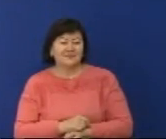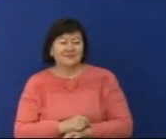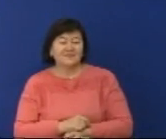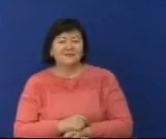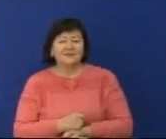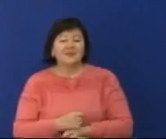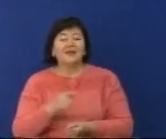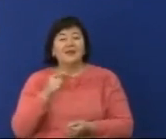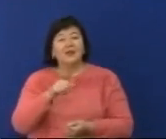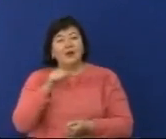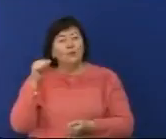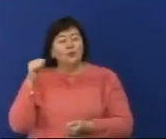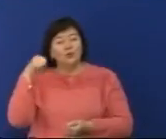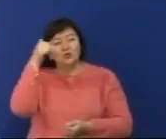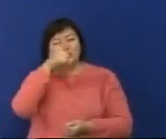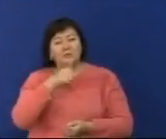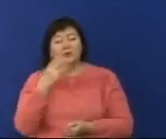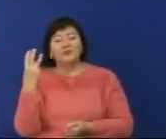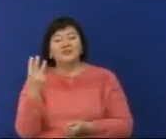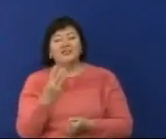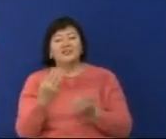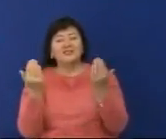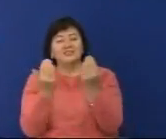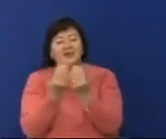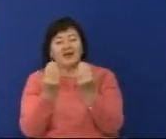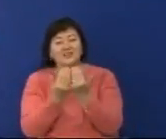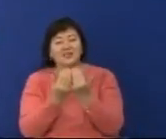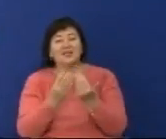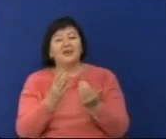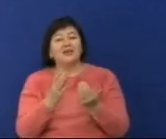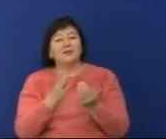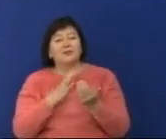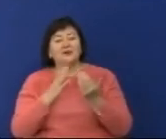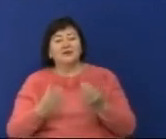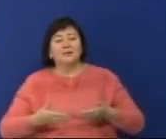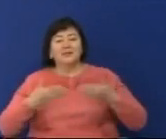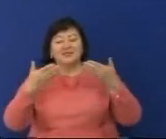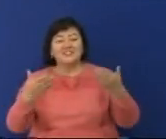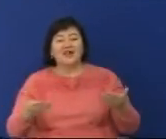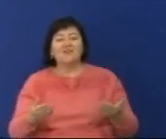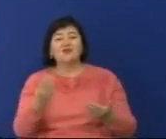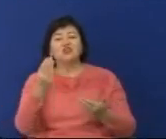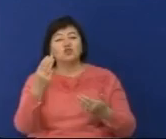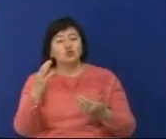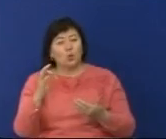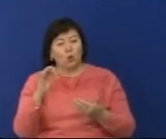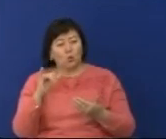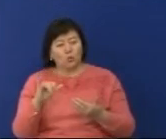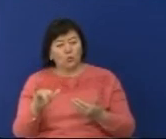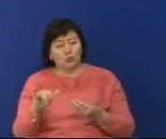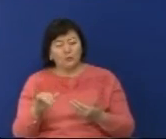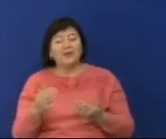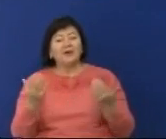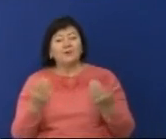Ағымдағы жылы алғаш рет үш театр ұжымы бірігіп көрімен назарына шоу бағдарлама ұсынды. Әртістері оркестрдің